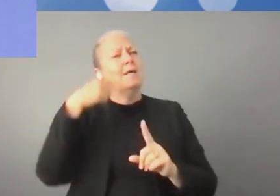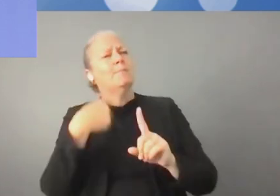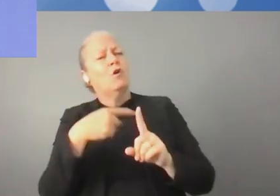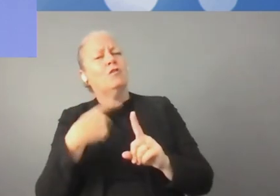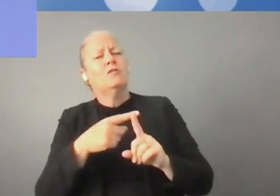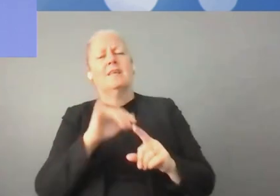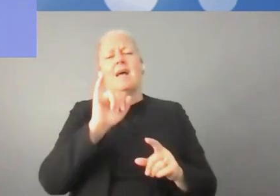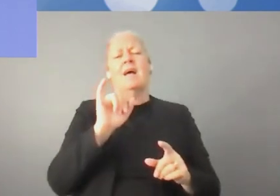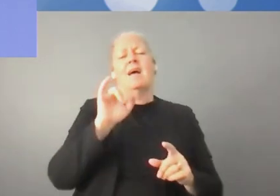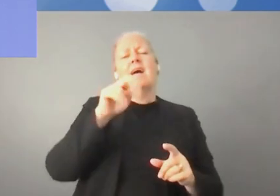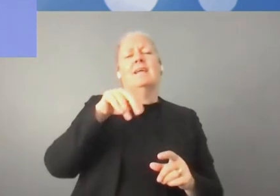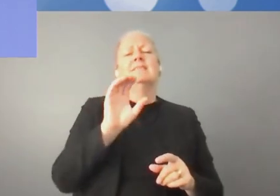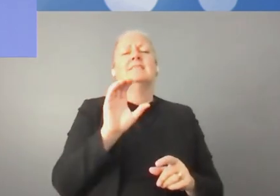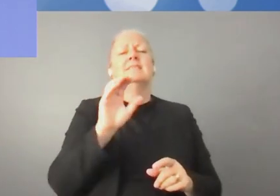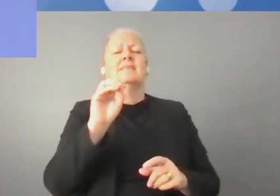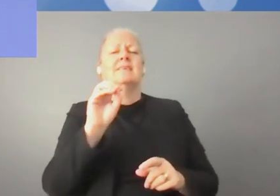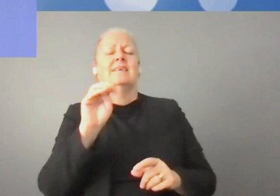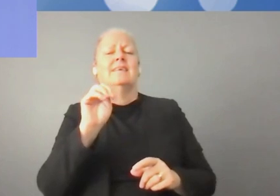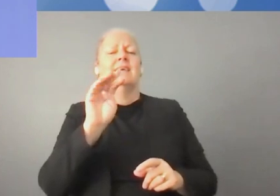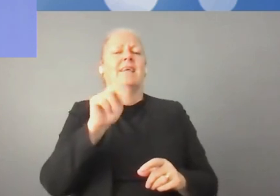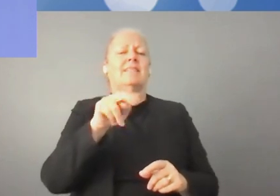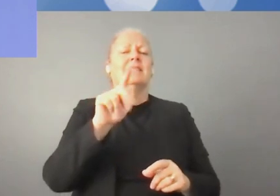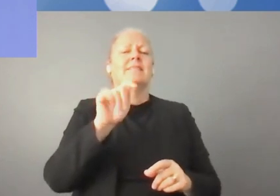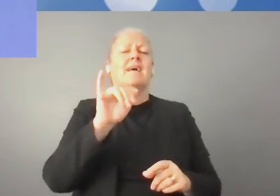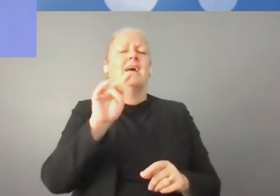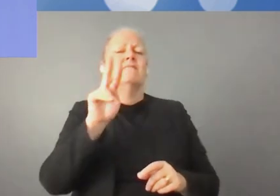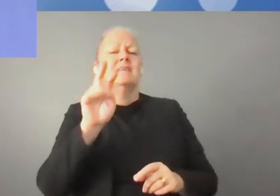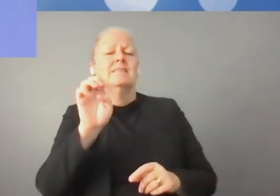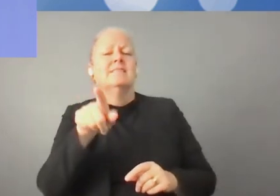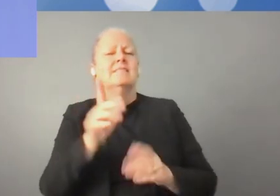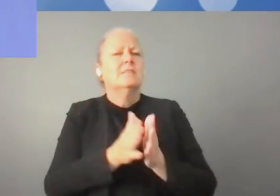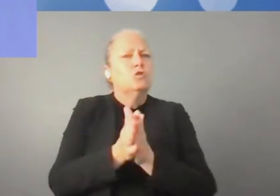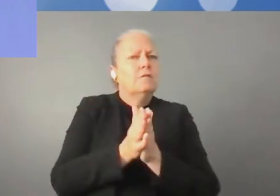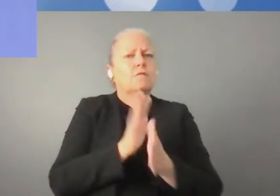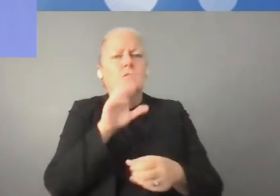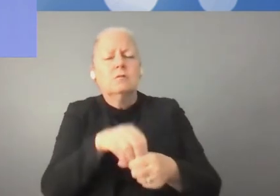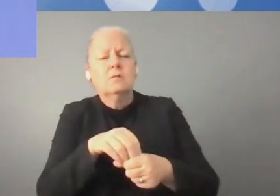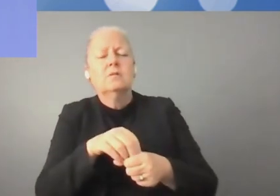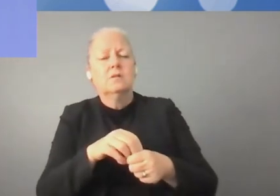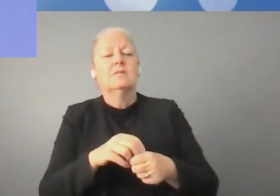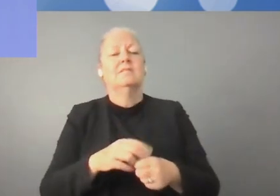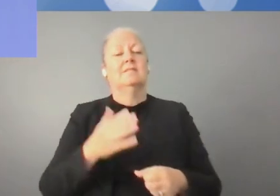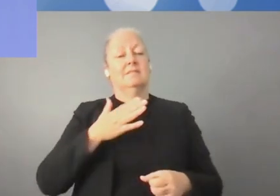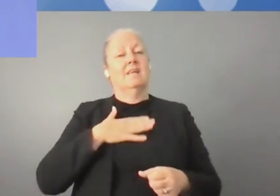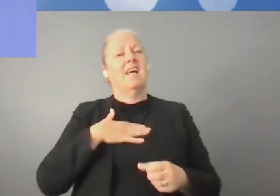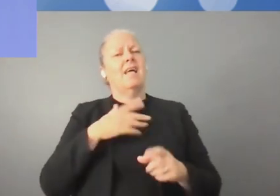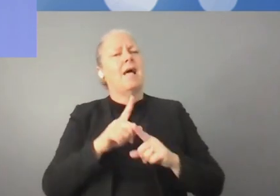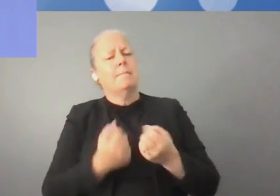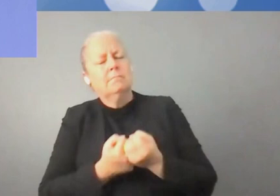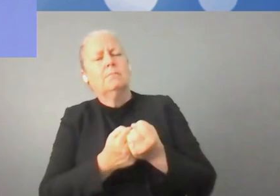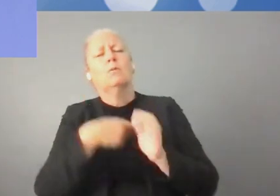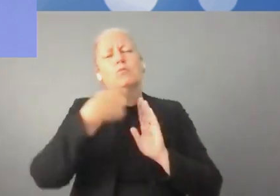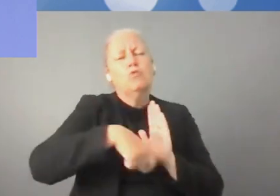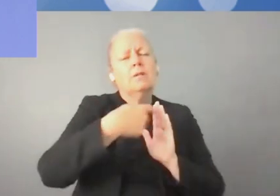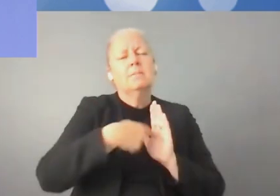réguleraient les questions de financement, de cofinancement qui donneraient les possibilités d'encouragement financier direct.